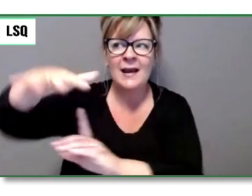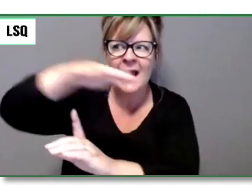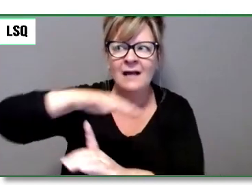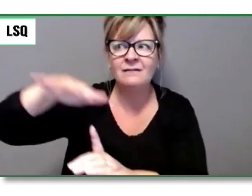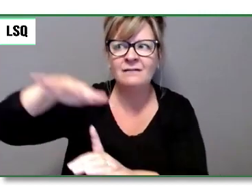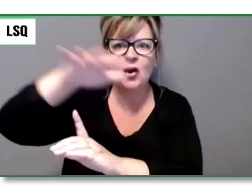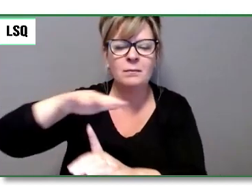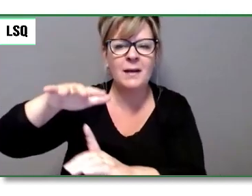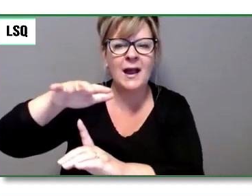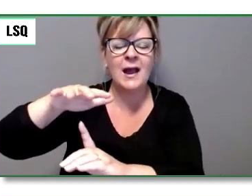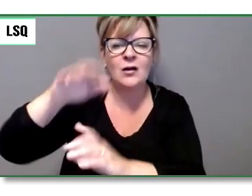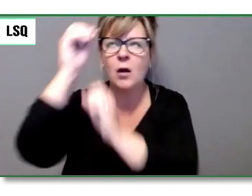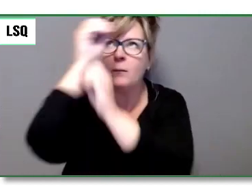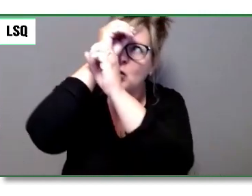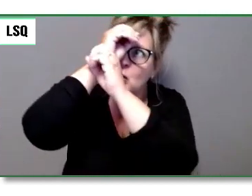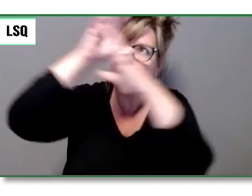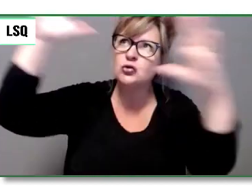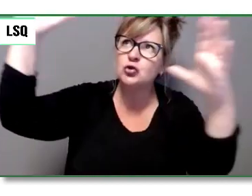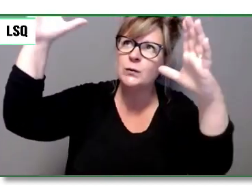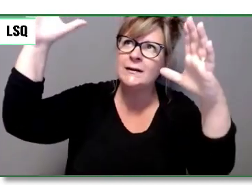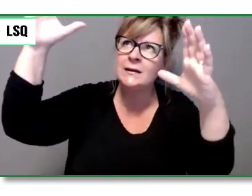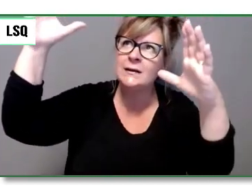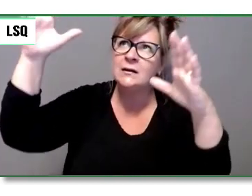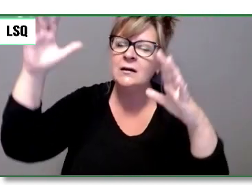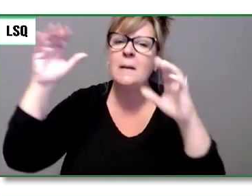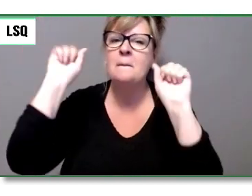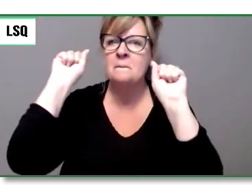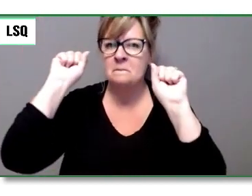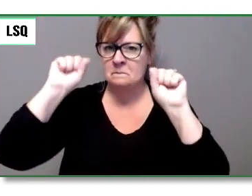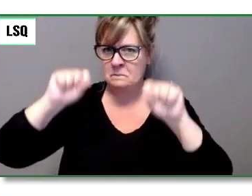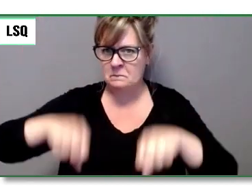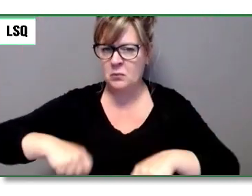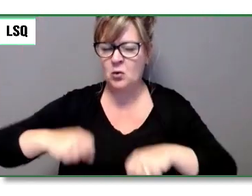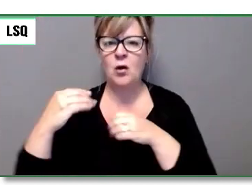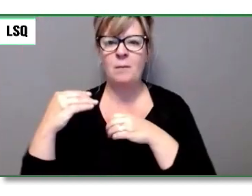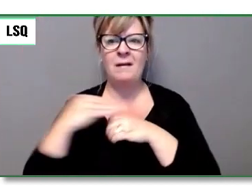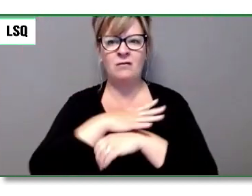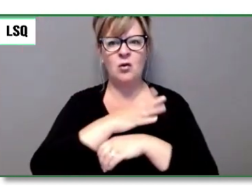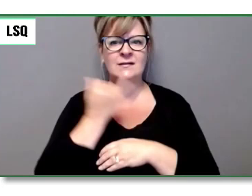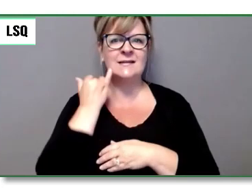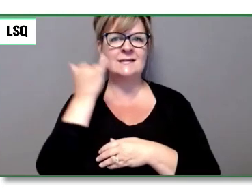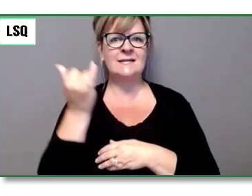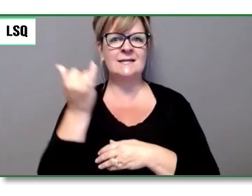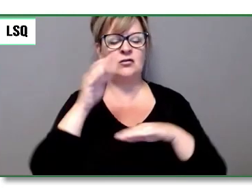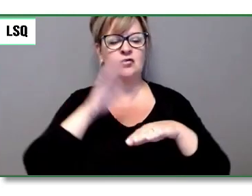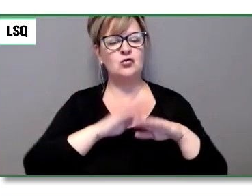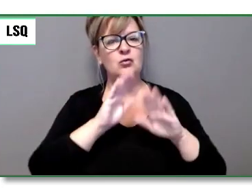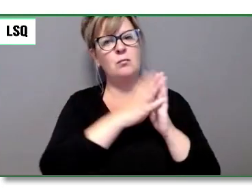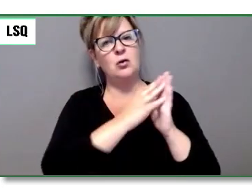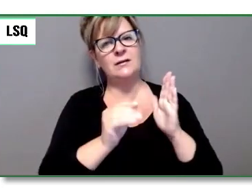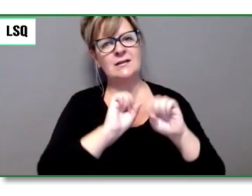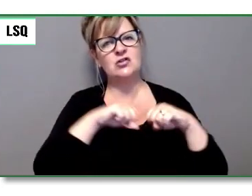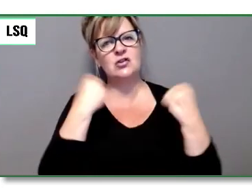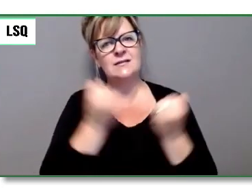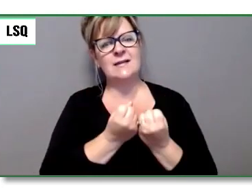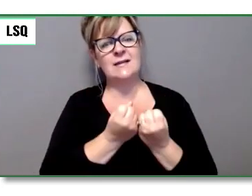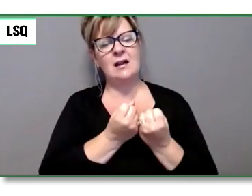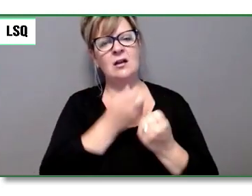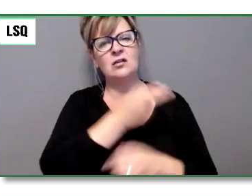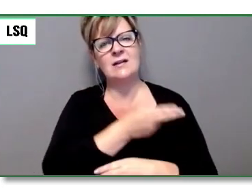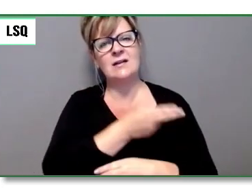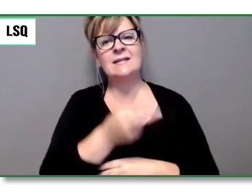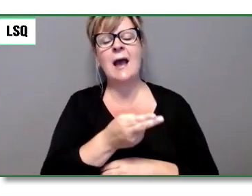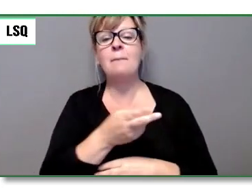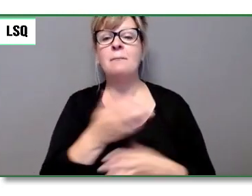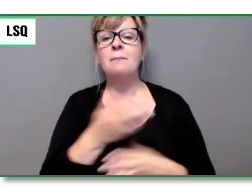social du handicap. Comment voyez-vous votre environnement différemment après avoir lu Périot et les différents articles sur